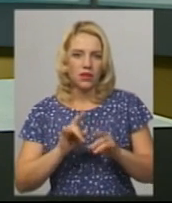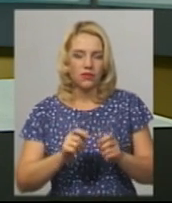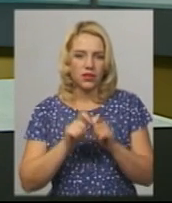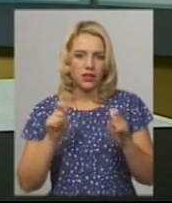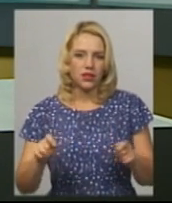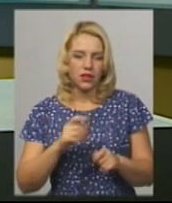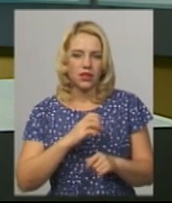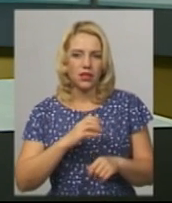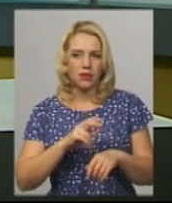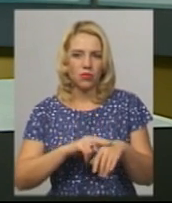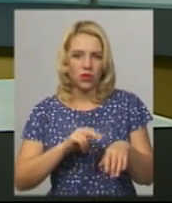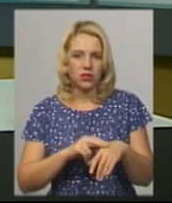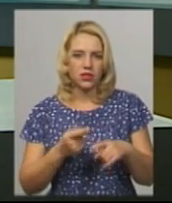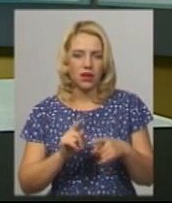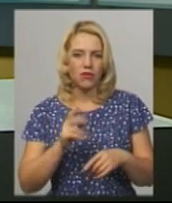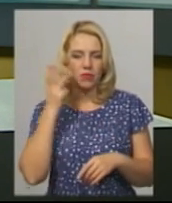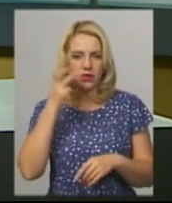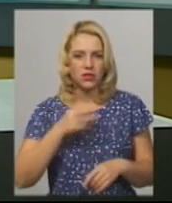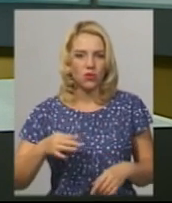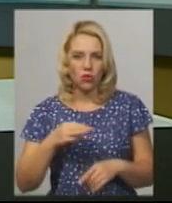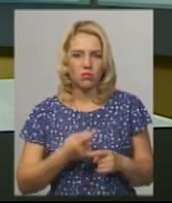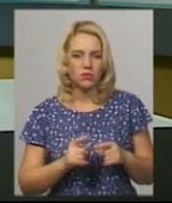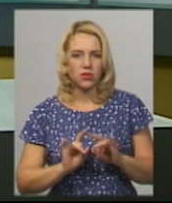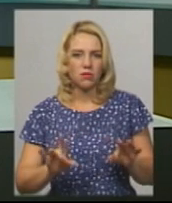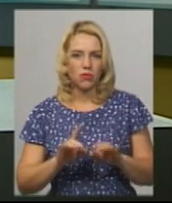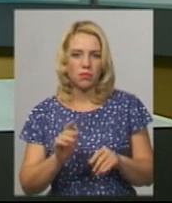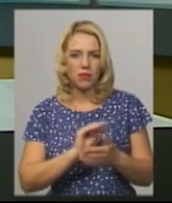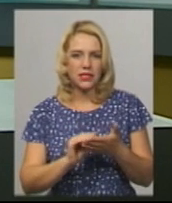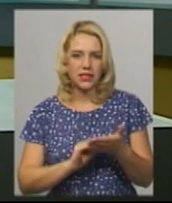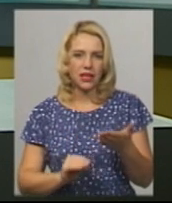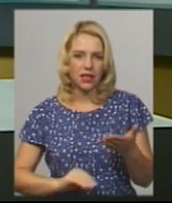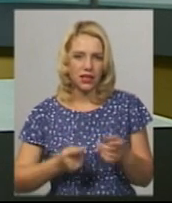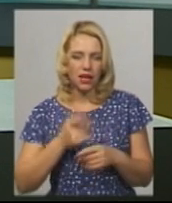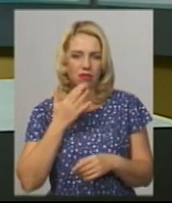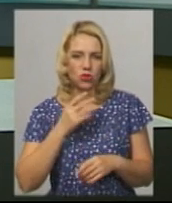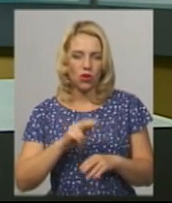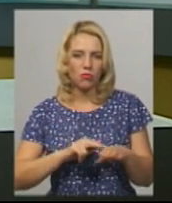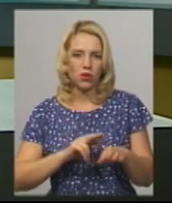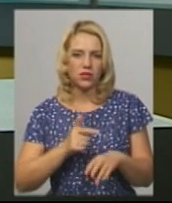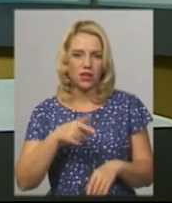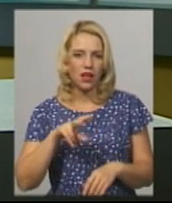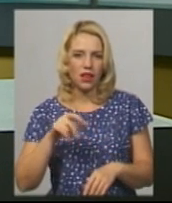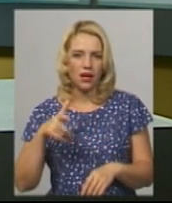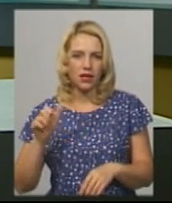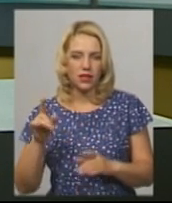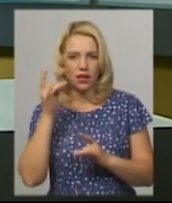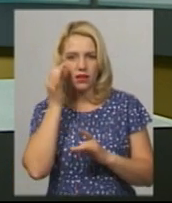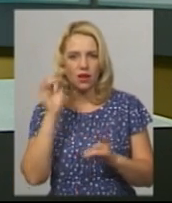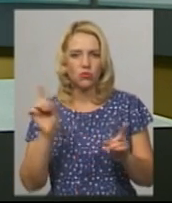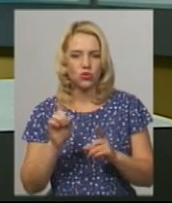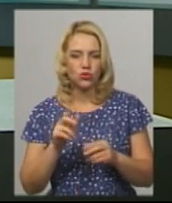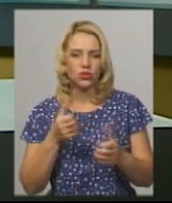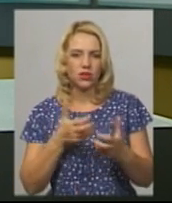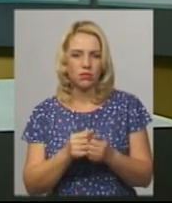управління Нацполіції у Хмельницькій області. Про це повідомила прессекретарка Нацполіції області Інна Глега. Нагадаю, ДТП